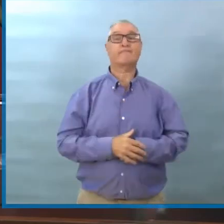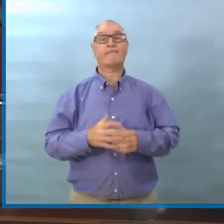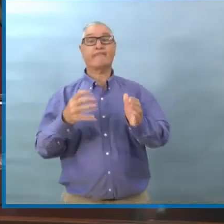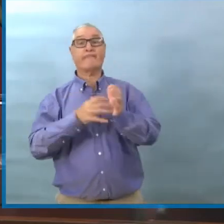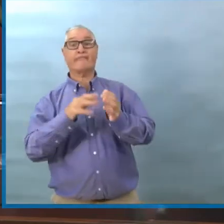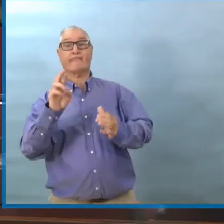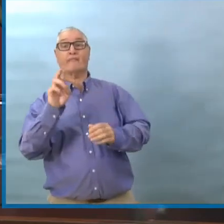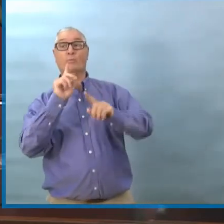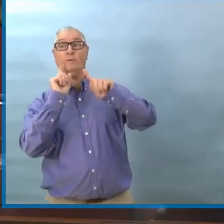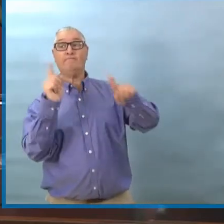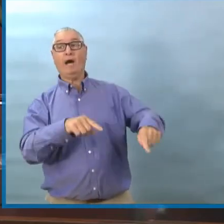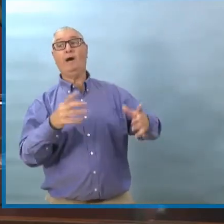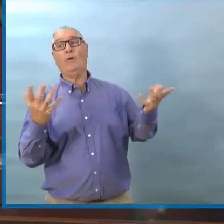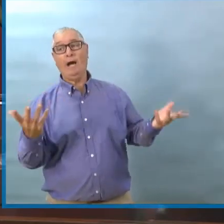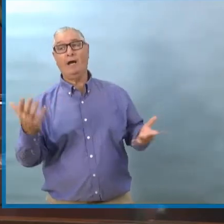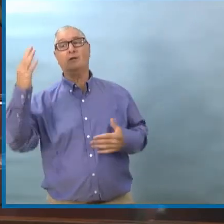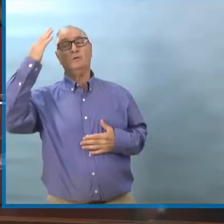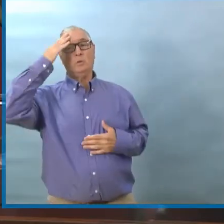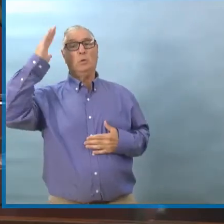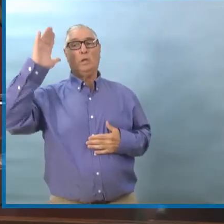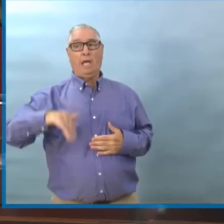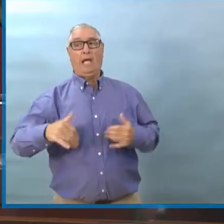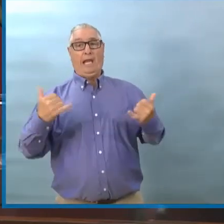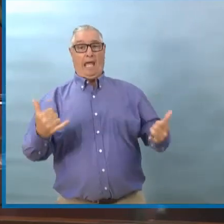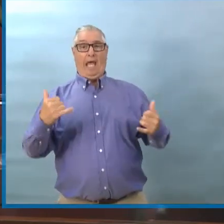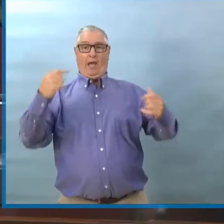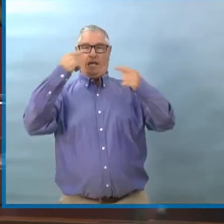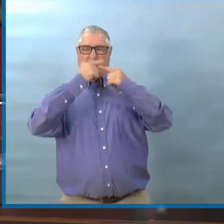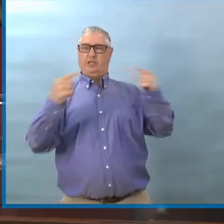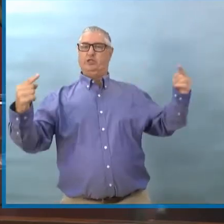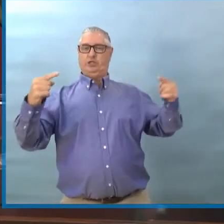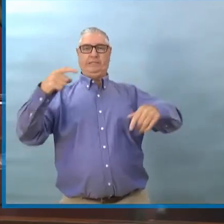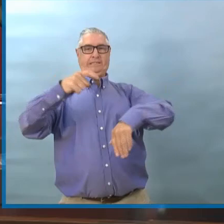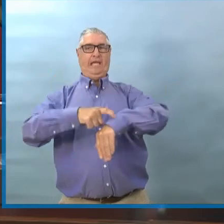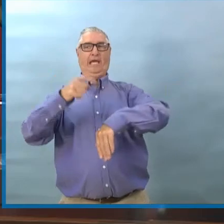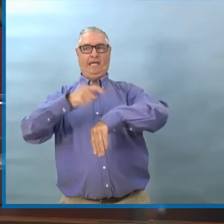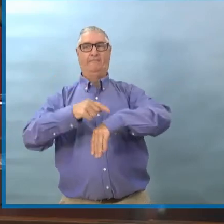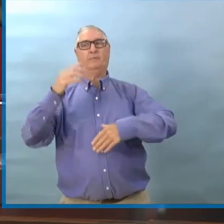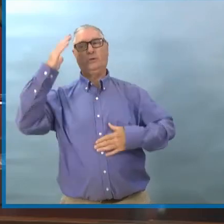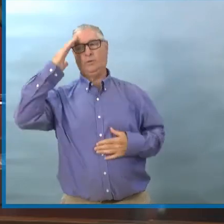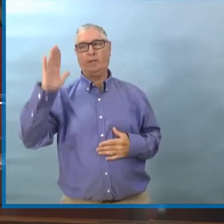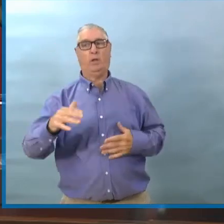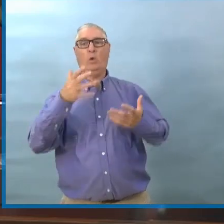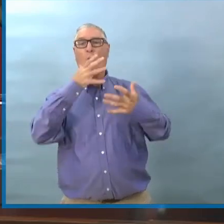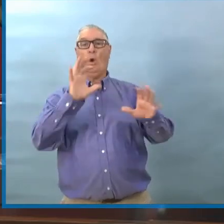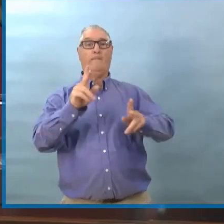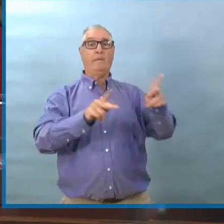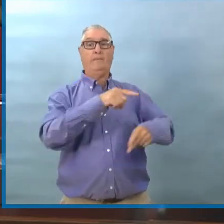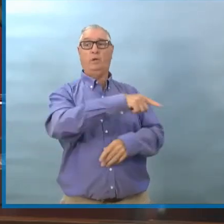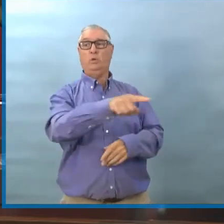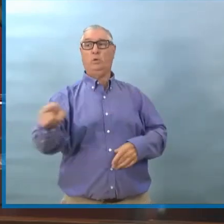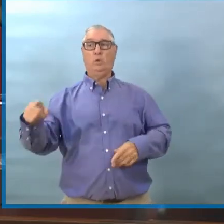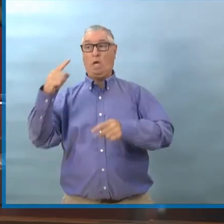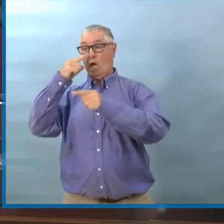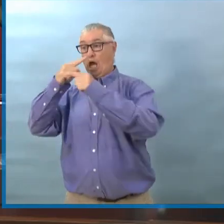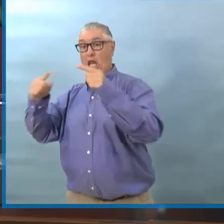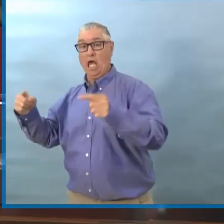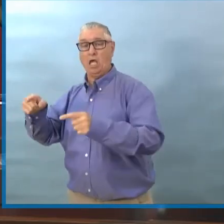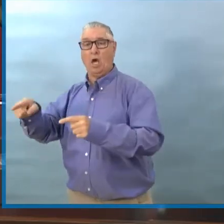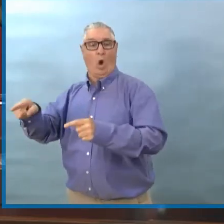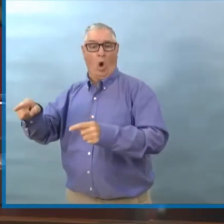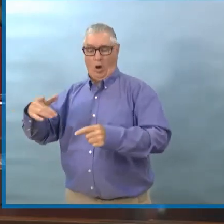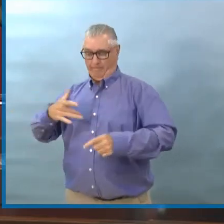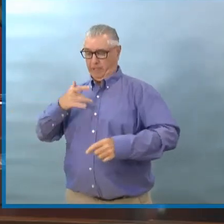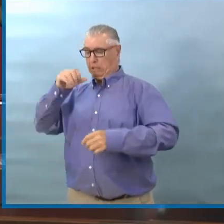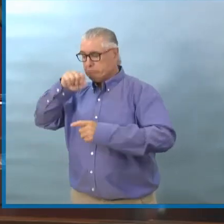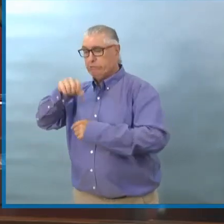effectivement, on ne voulait pas être submergé par des personnes qui venaient se faire tester alors qu'elles avaient